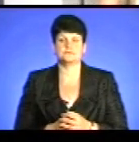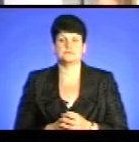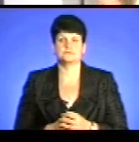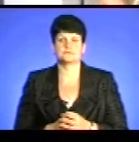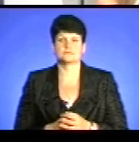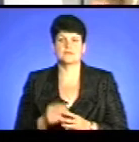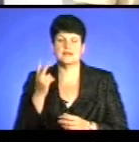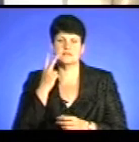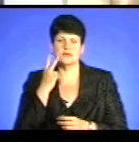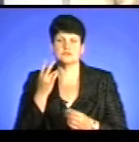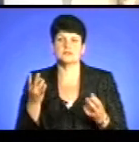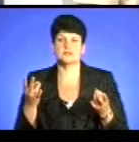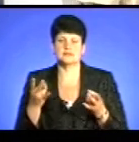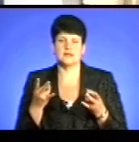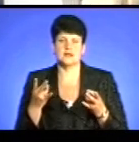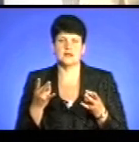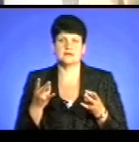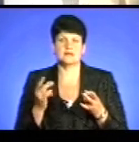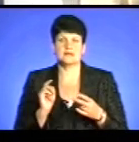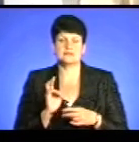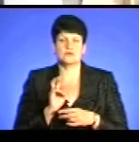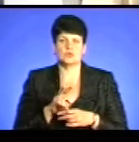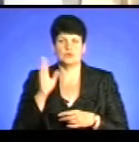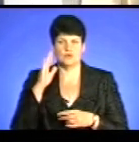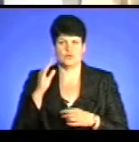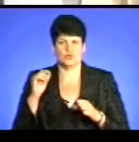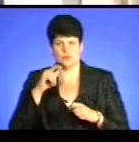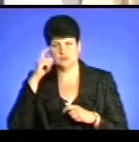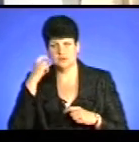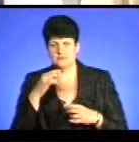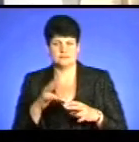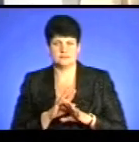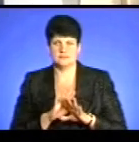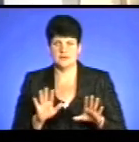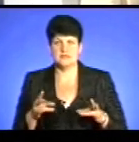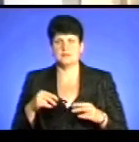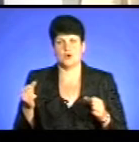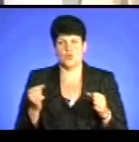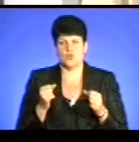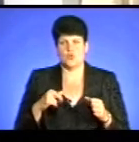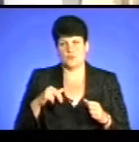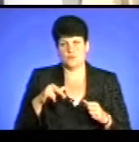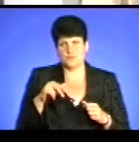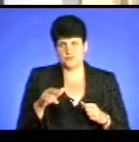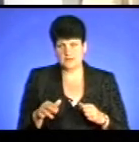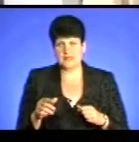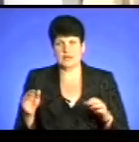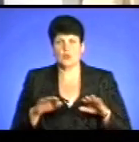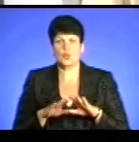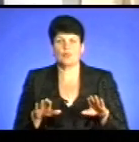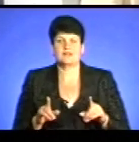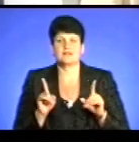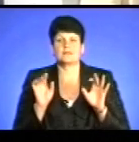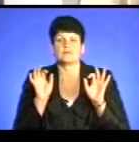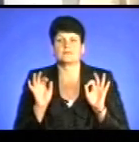Завжди треба не заходити у воду розігріти. Треба охолодити і заходити в воду. І купатися тільки в